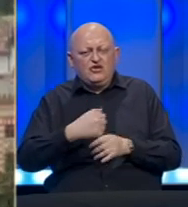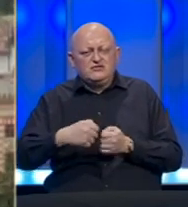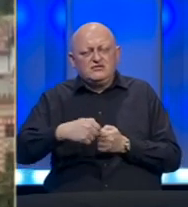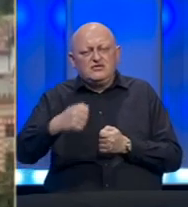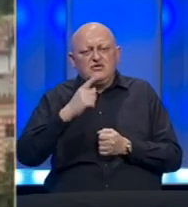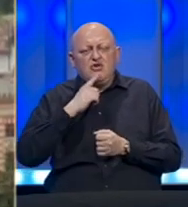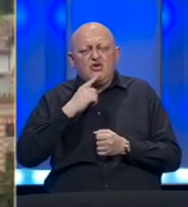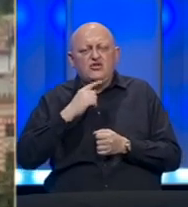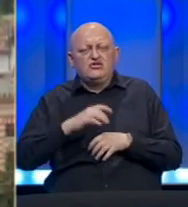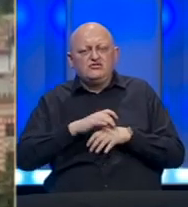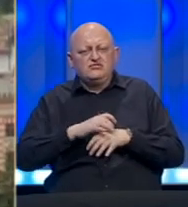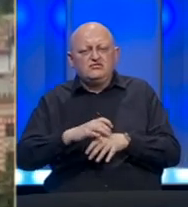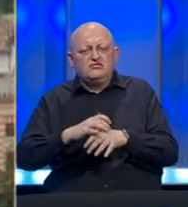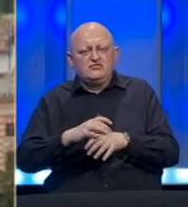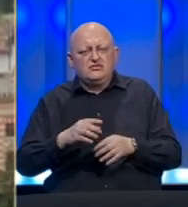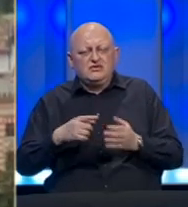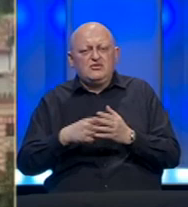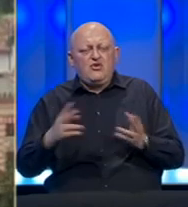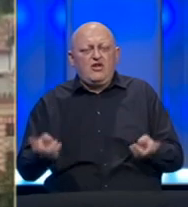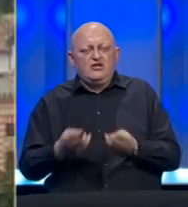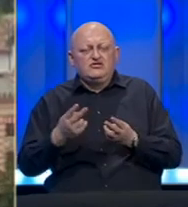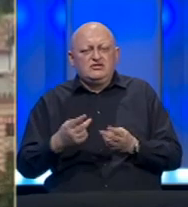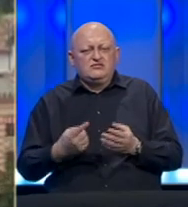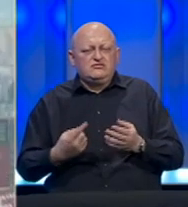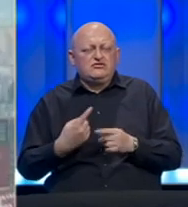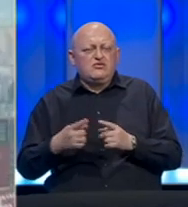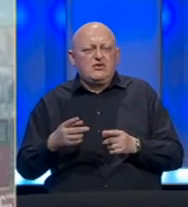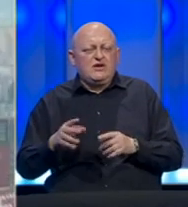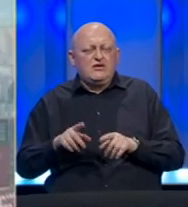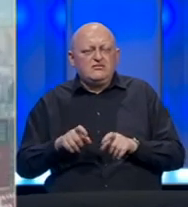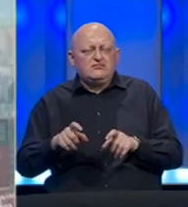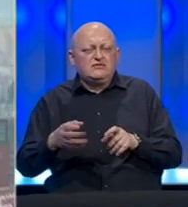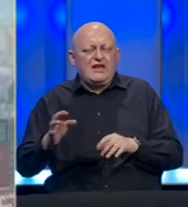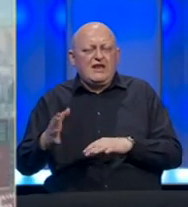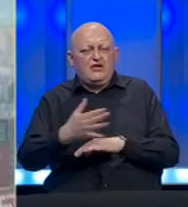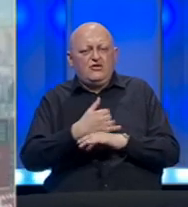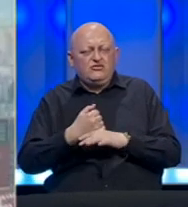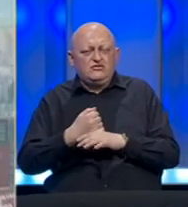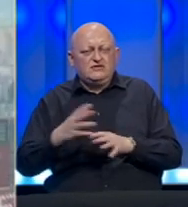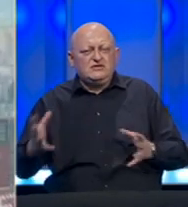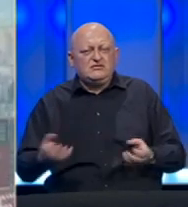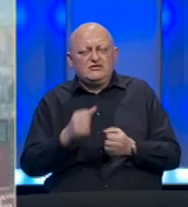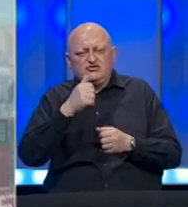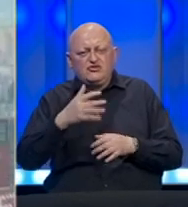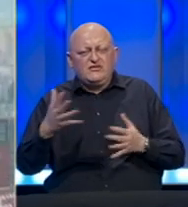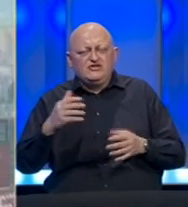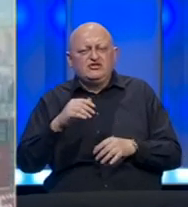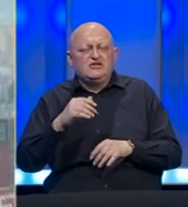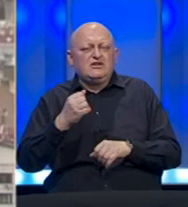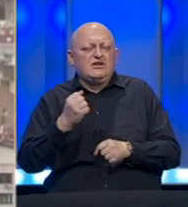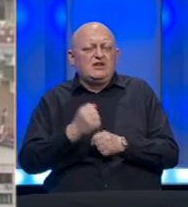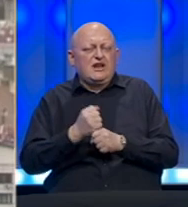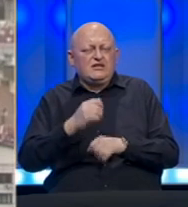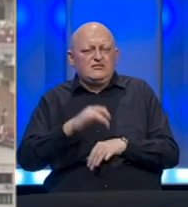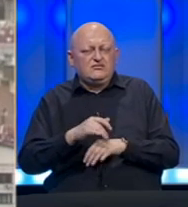koje će implementirati sa ciljem ublžavanja posljedica pandemije na ekonomiju i spasavanja što većeg broja radnih mjesta.